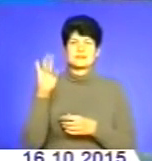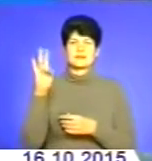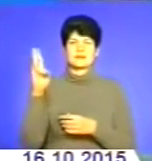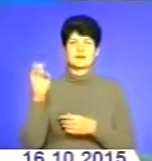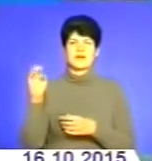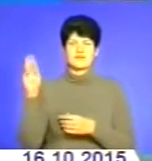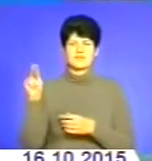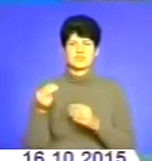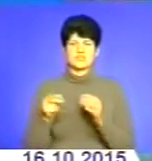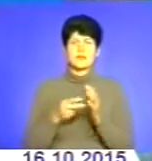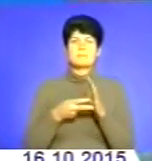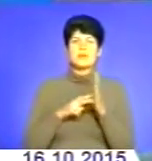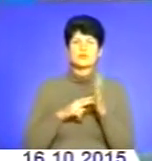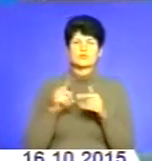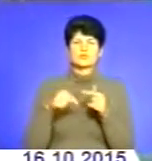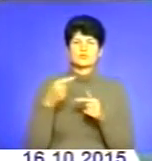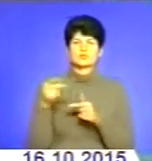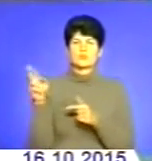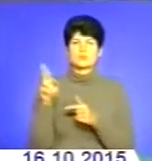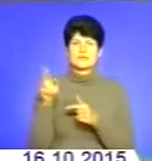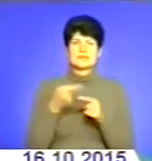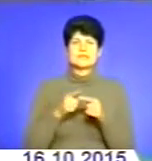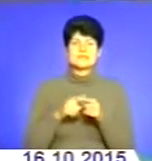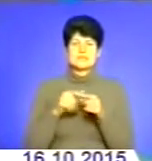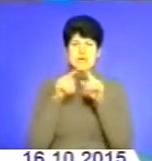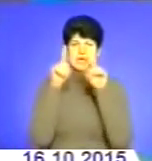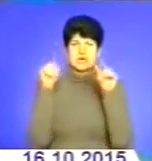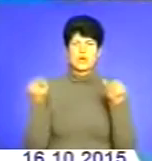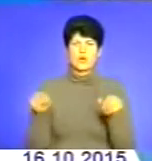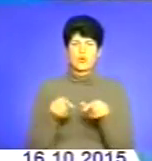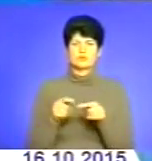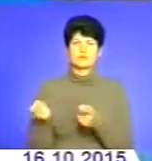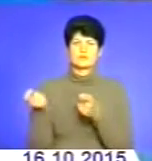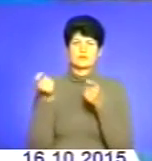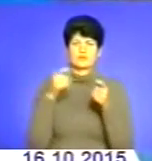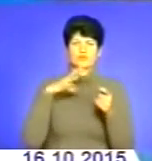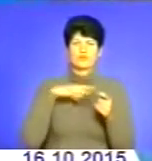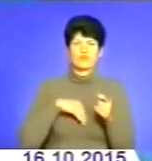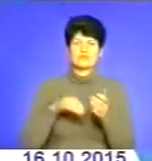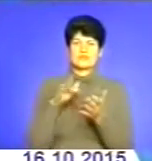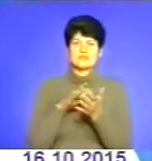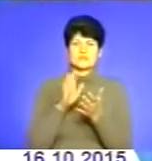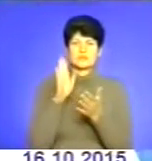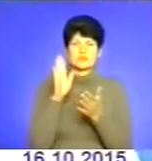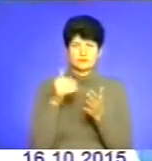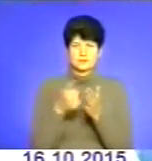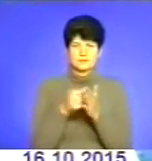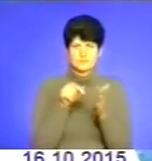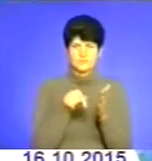наступної п'ятниці ця ікона прибуде з духовного центру, до цього часу вона перебуватиме.